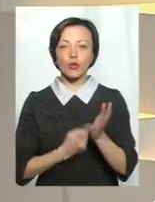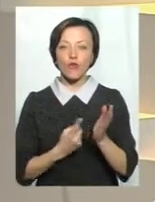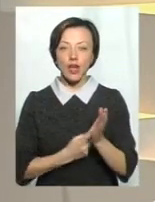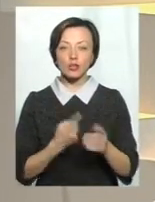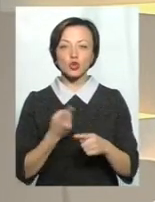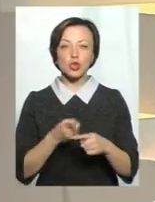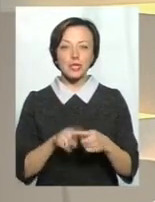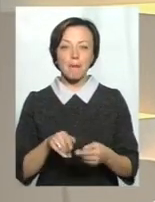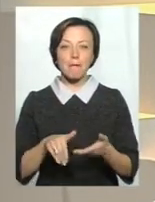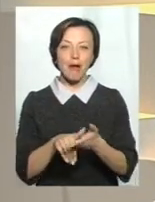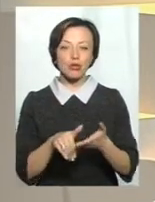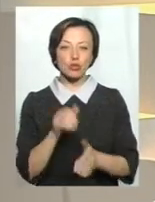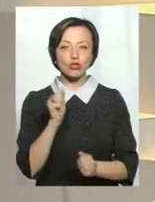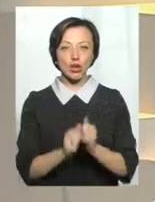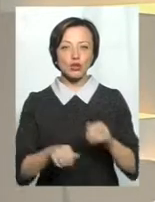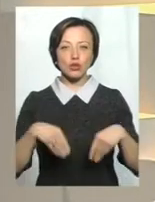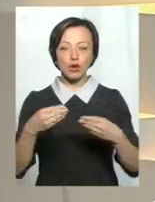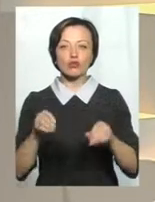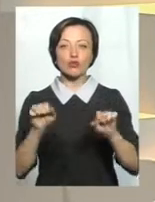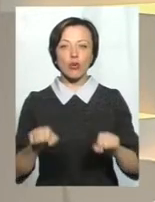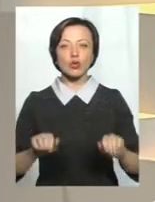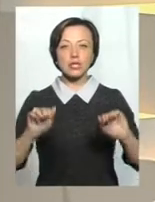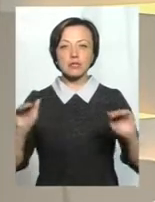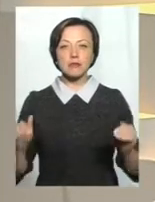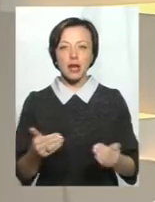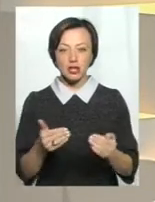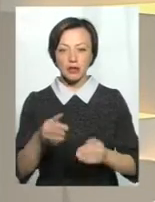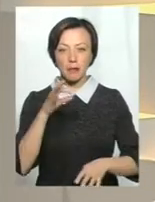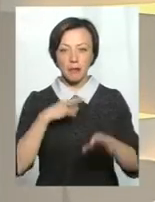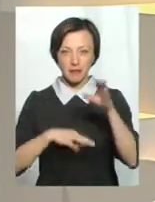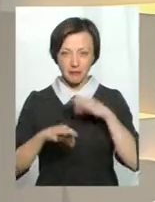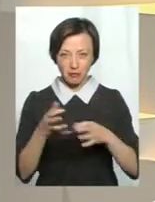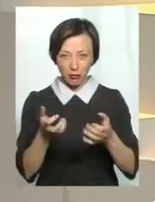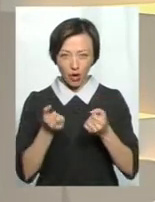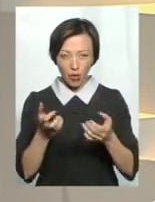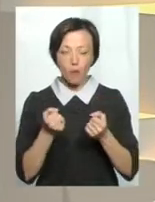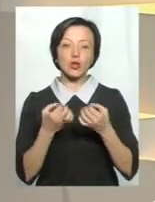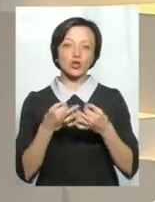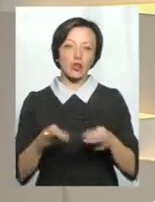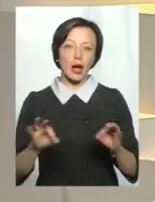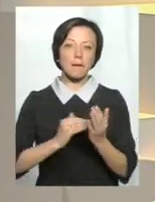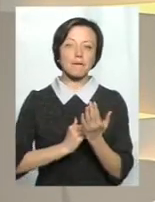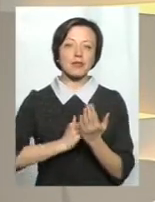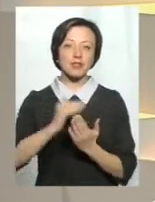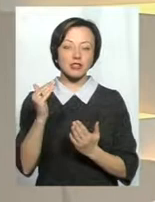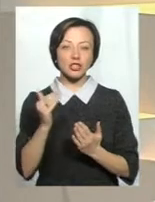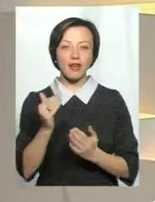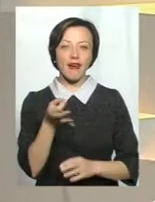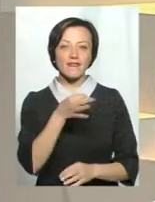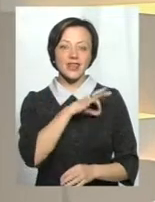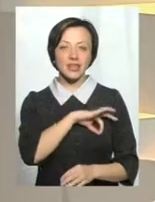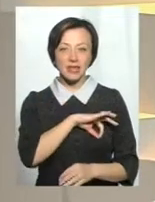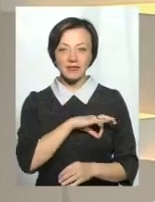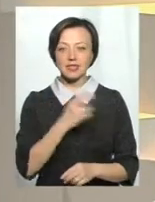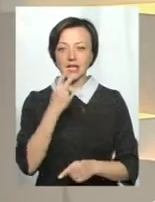що ці методи часто дають змогу зменшити дозування фармакологічних препаратів, дозволяють підвищити ефективність